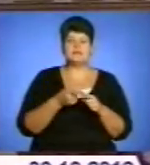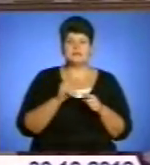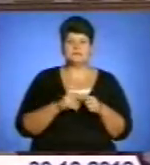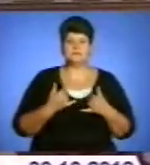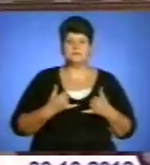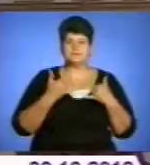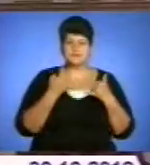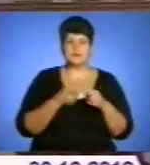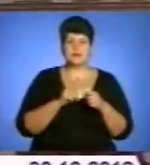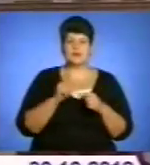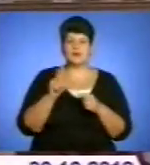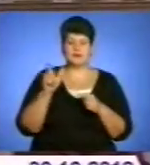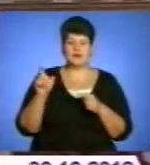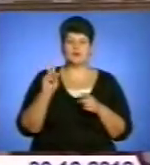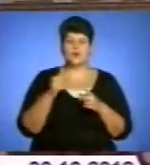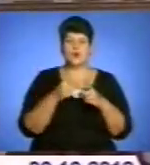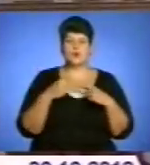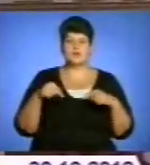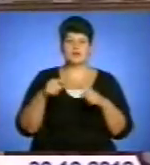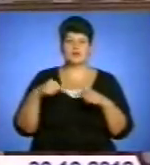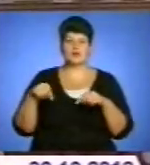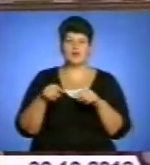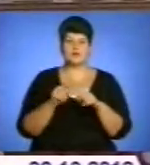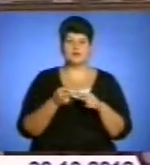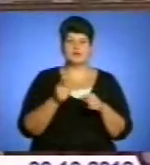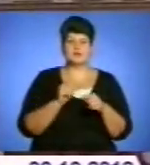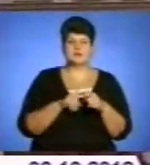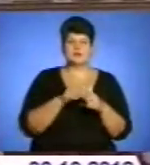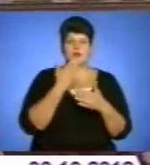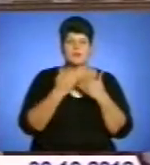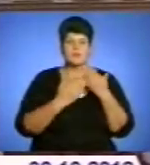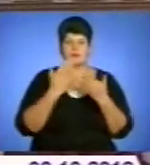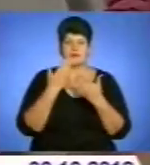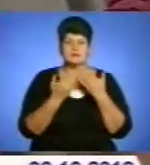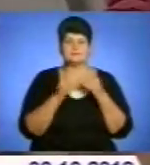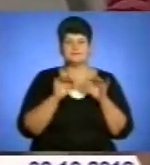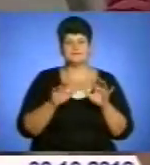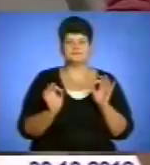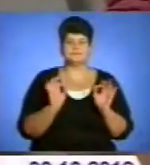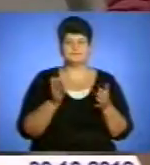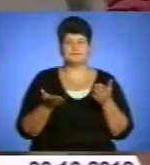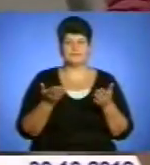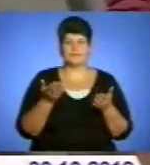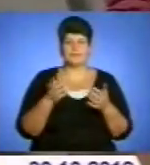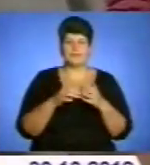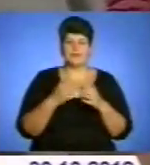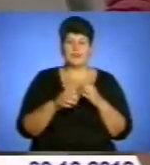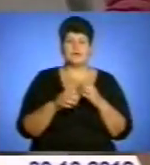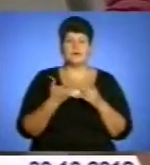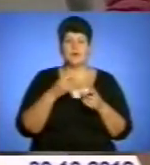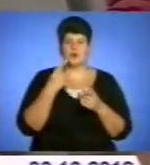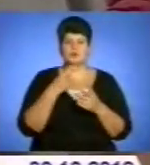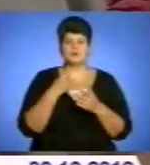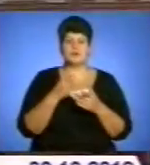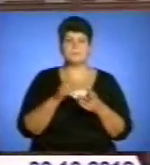тих людей, які організовують і проводять екзитполи, це справа відносна. Голова ЦВК наголосив, що більш реальний